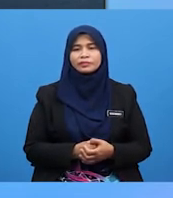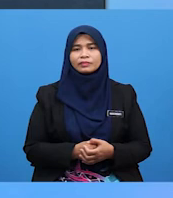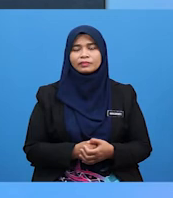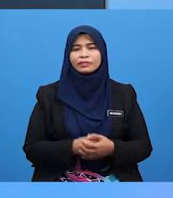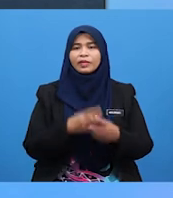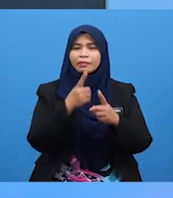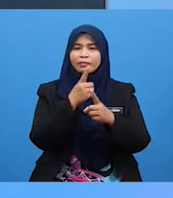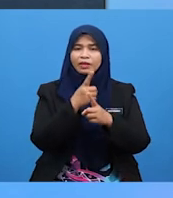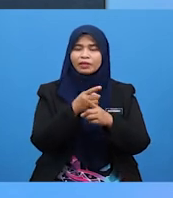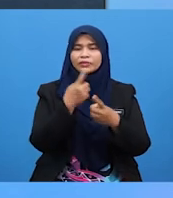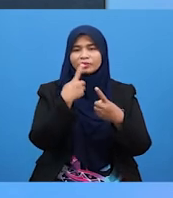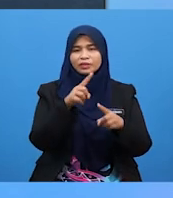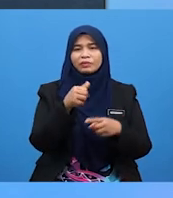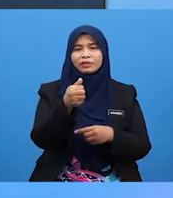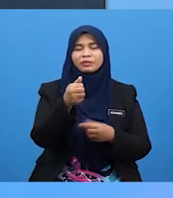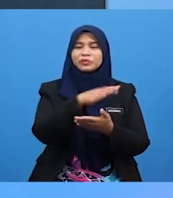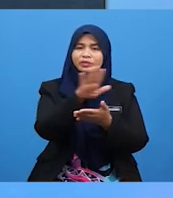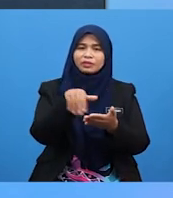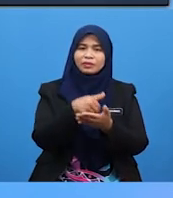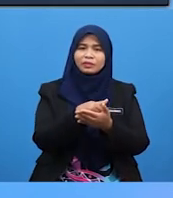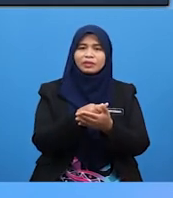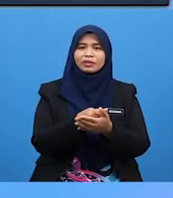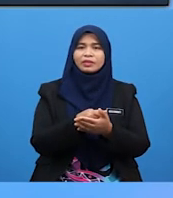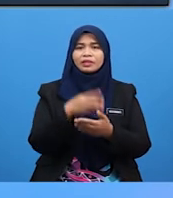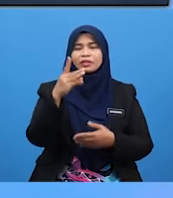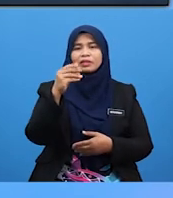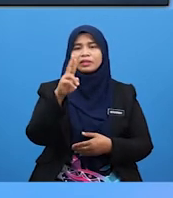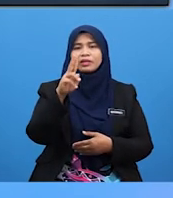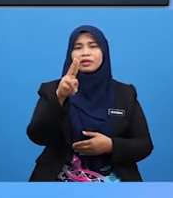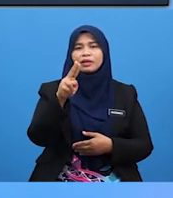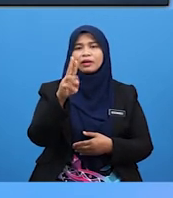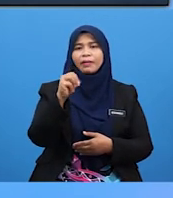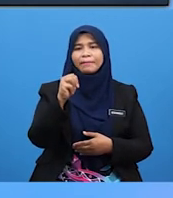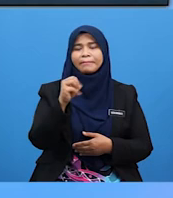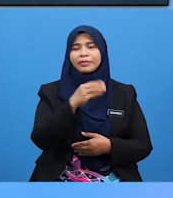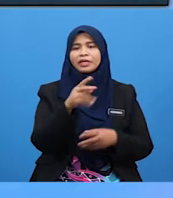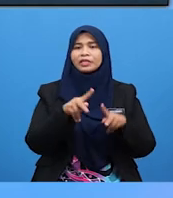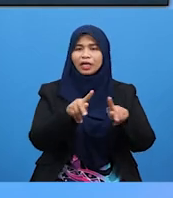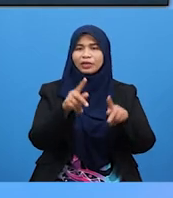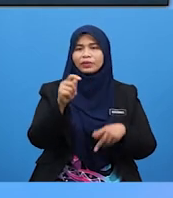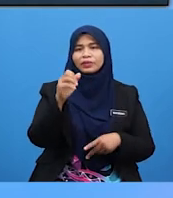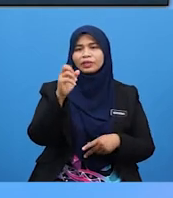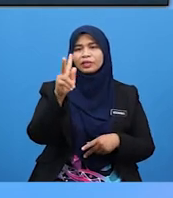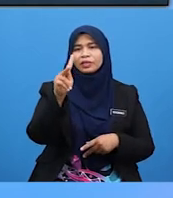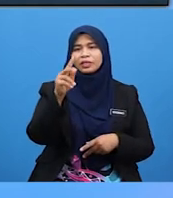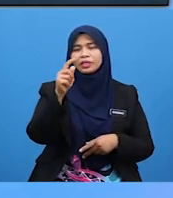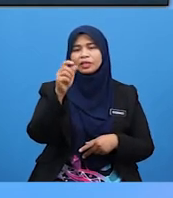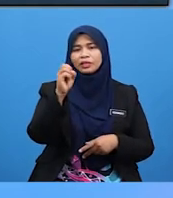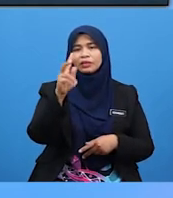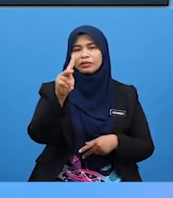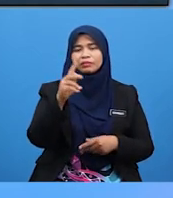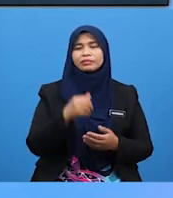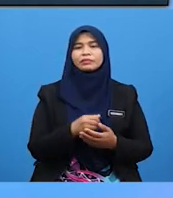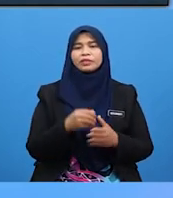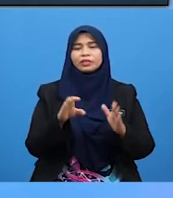Betul Jawapan Murid-murid Semua Ram Dan Kayu Tik Tok Adalah Contoh